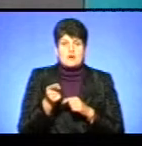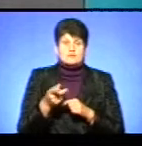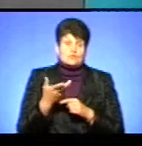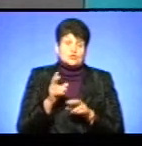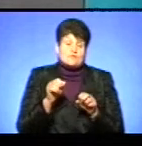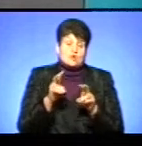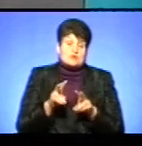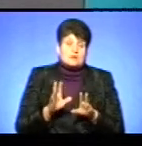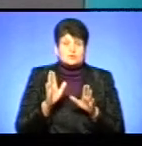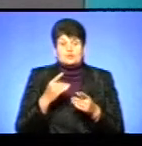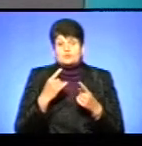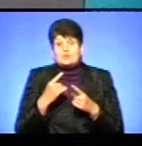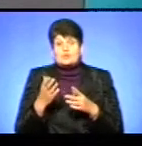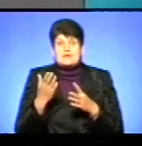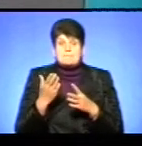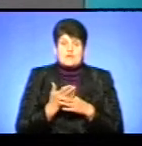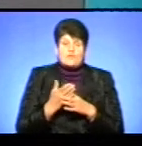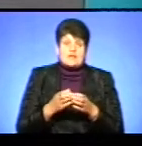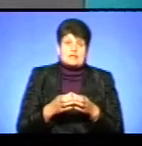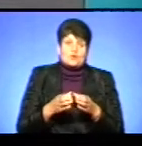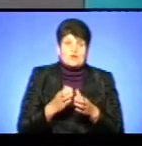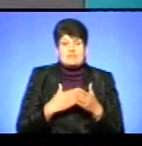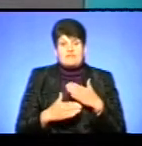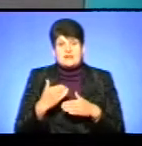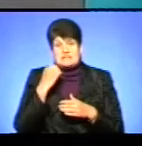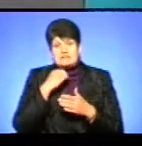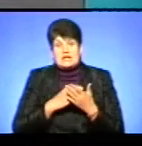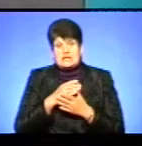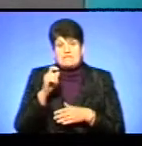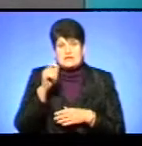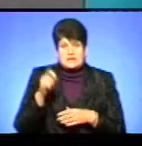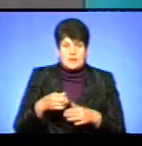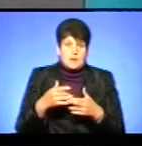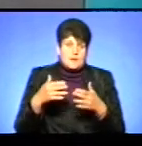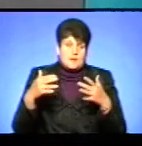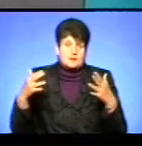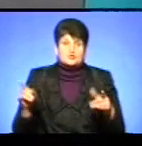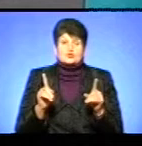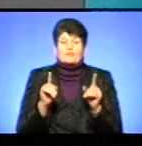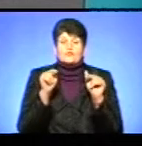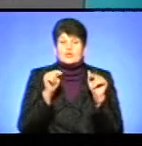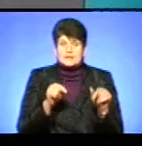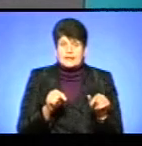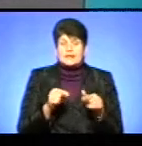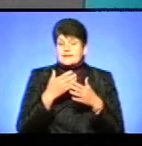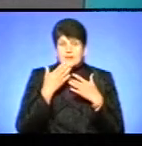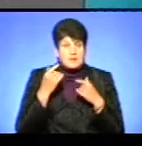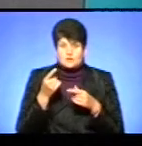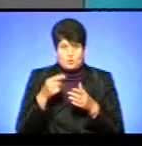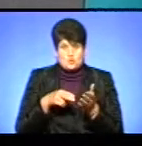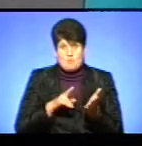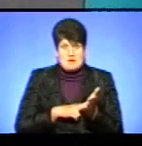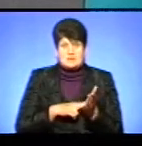чи буде йти мова про те, що є пільгові категорії, як інваліда, так, ветерани війни, щоб вони, так, які не мають тернопільської